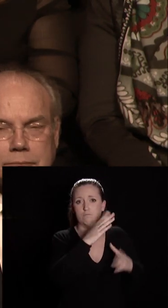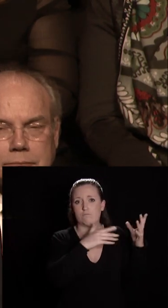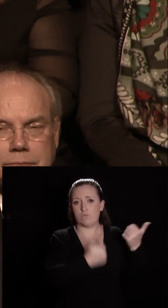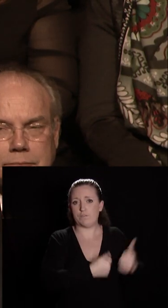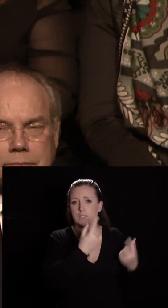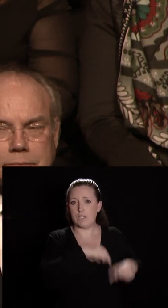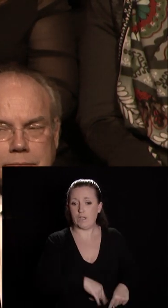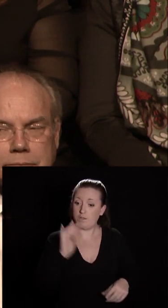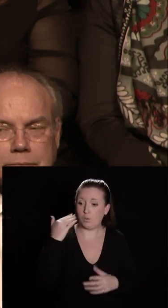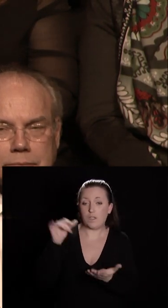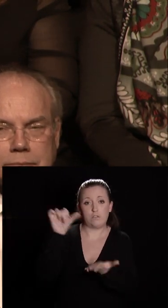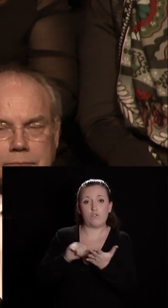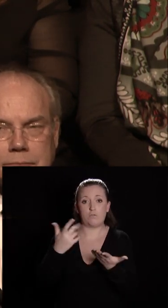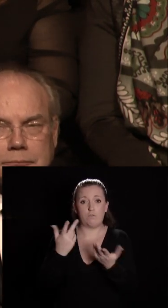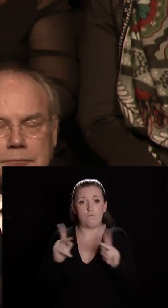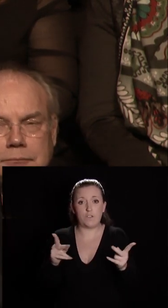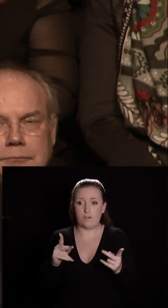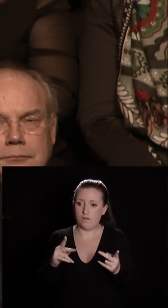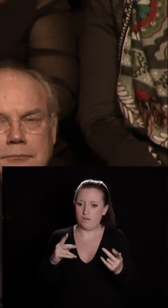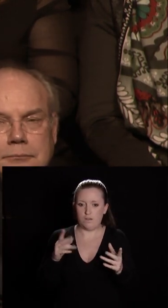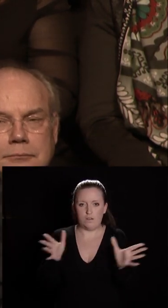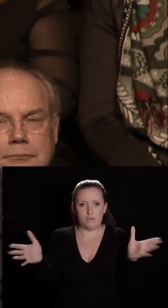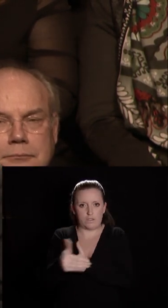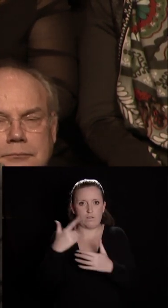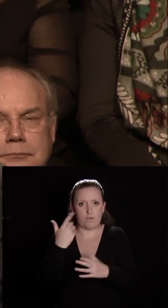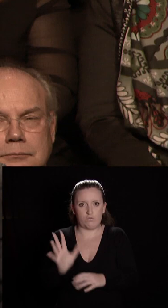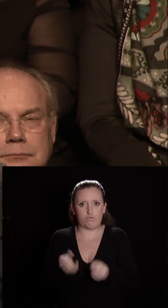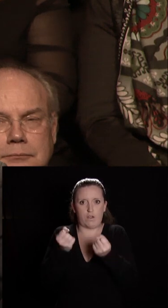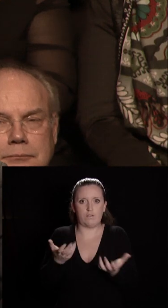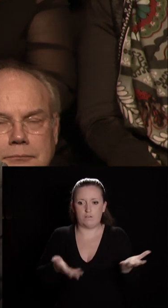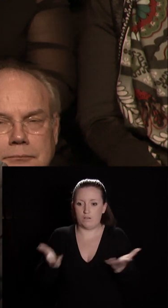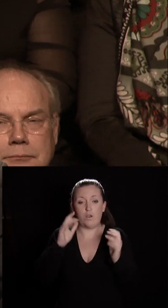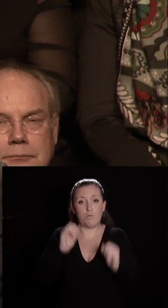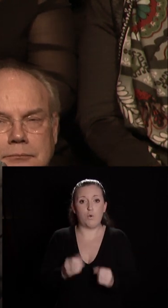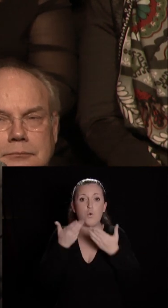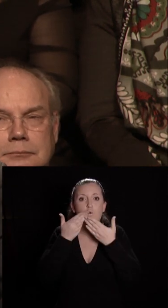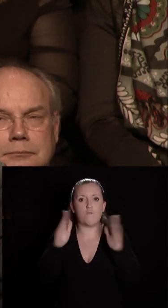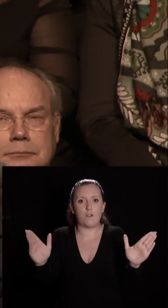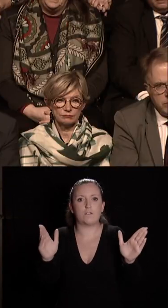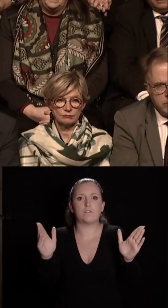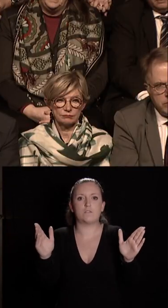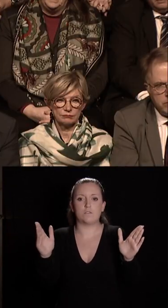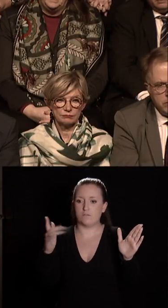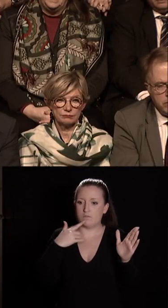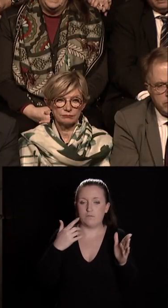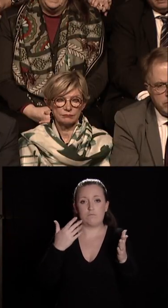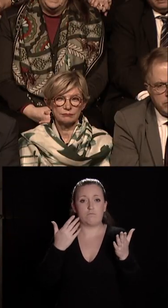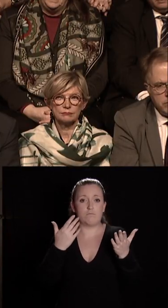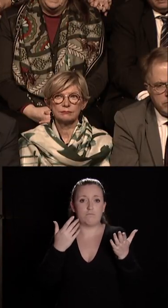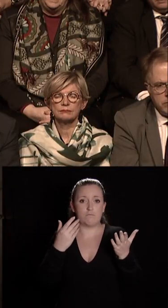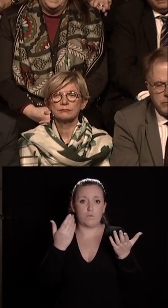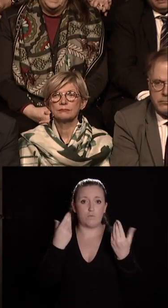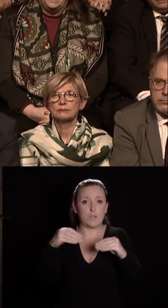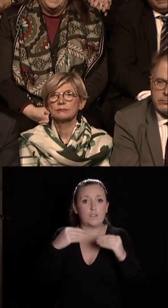aux commerçants du centre-ville du secteur sauvegardé d'ouvrir leur commerce le dimanche dans un cadre légal. Je voudrais